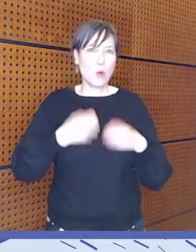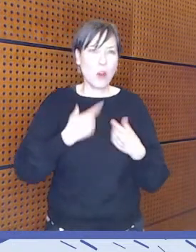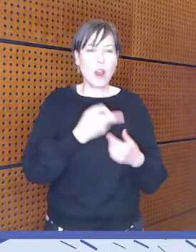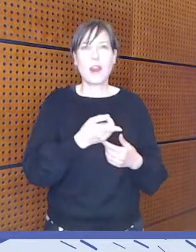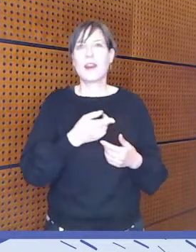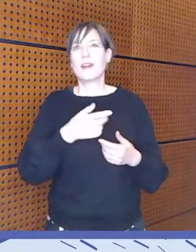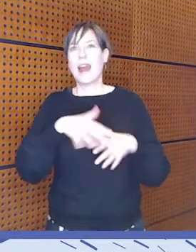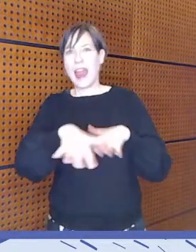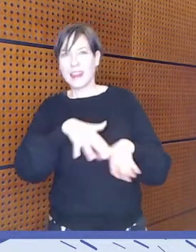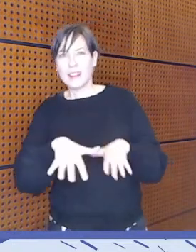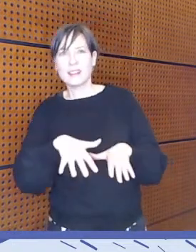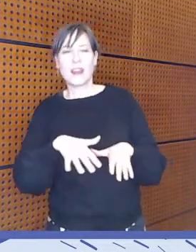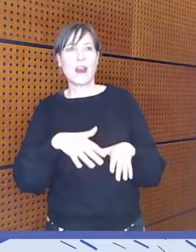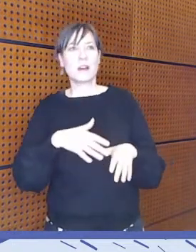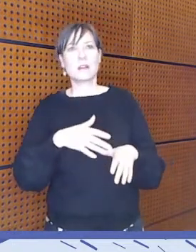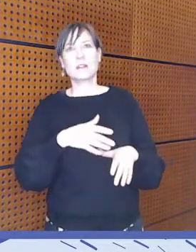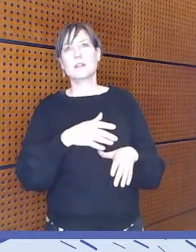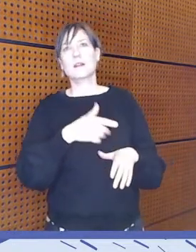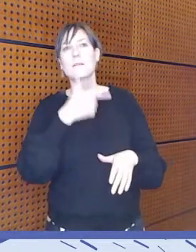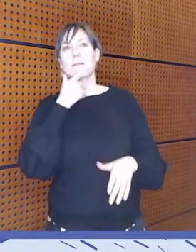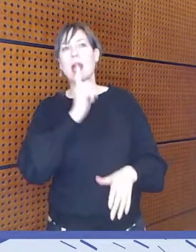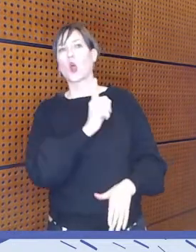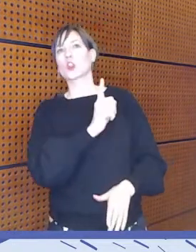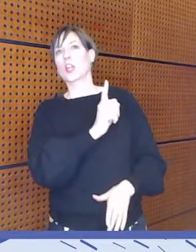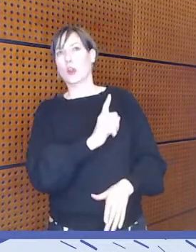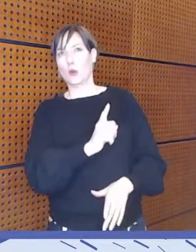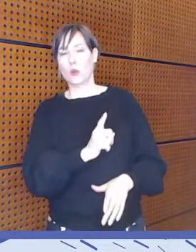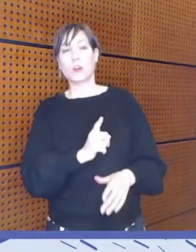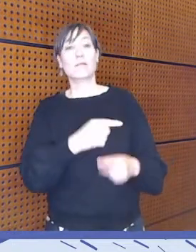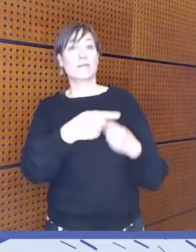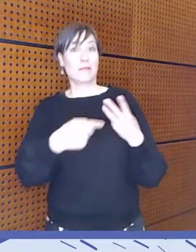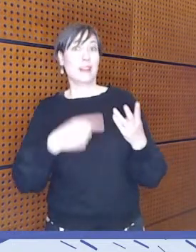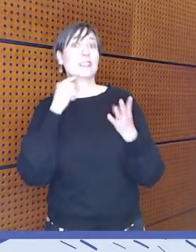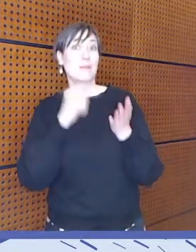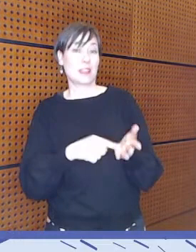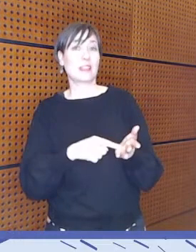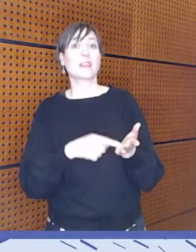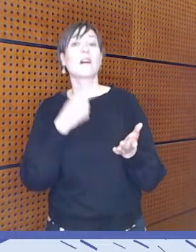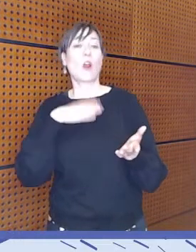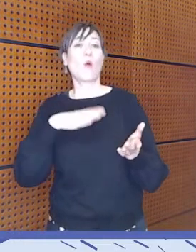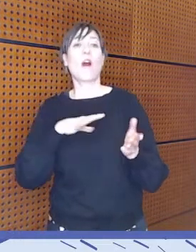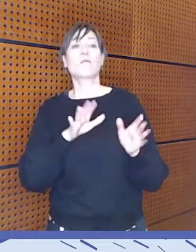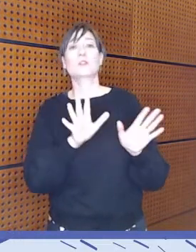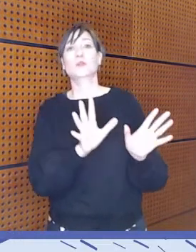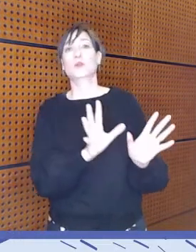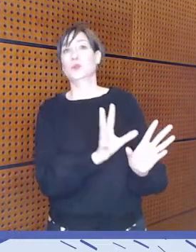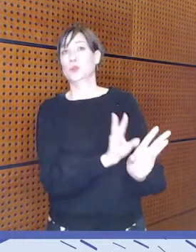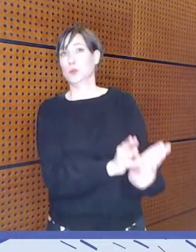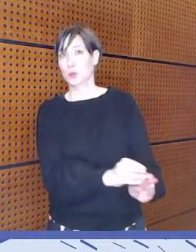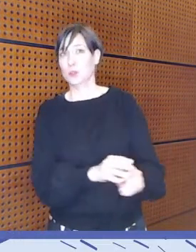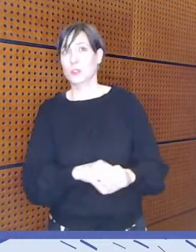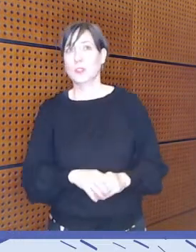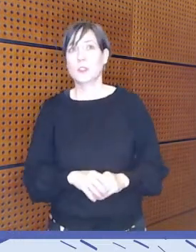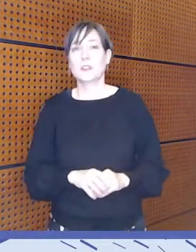on esimerkkejä tästä. Vaientamiseen yhdistyy